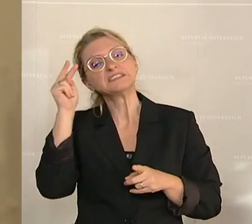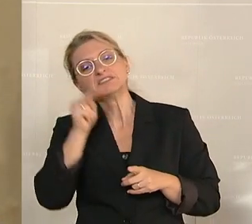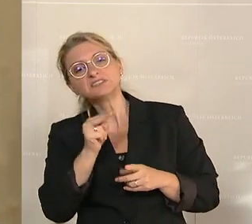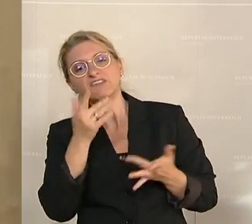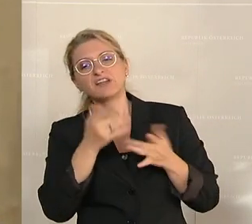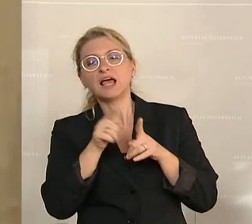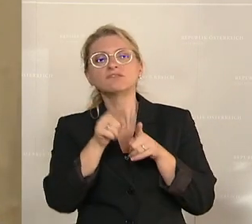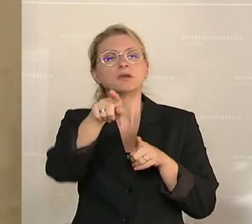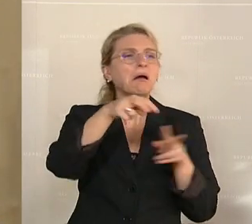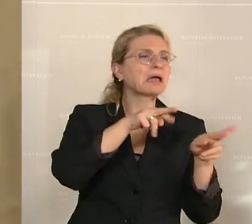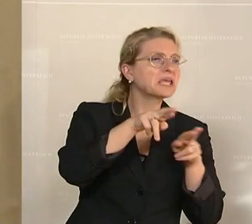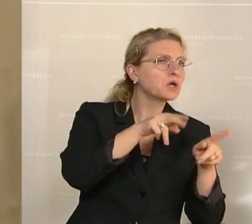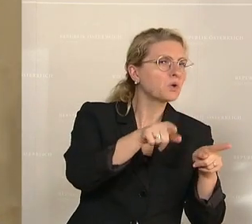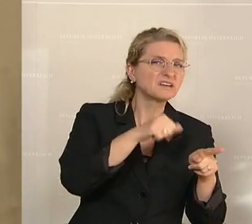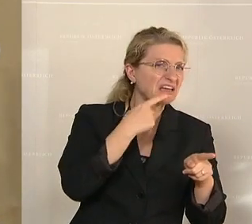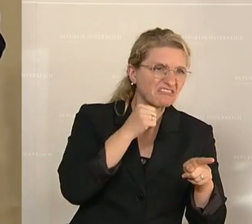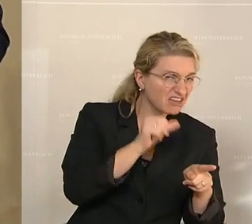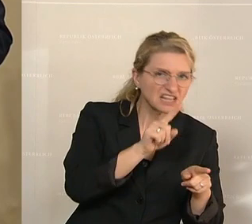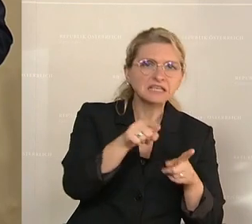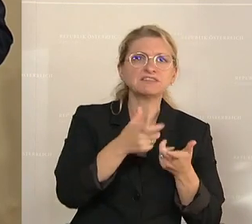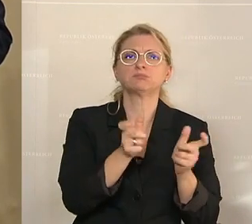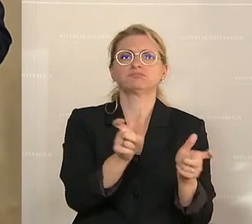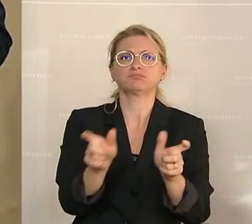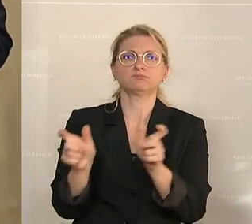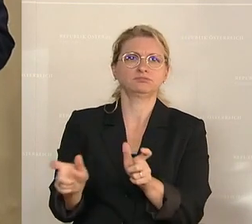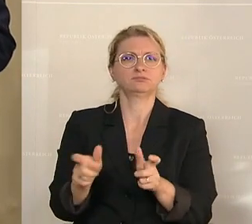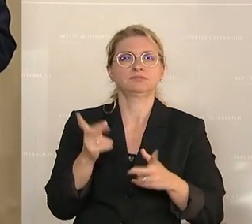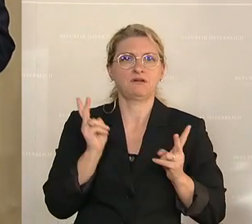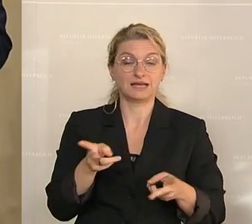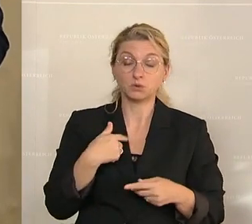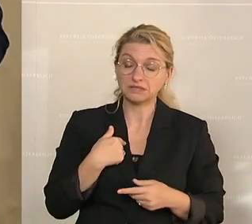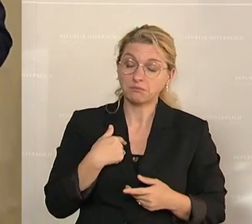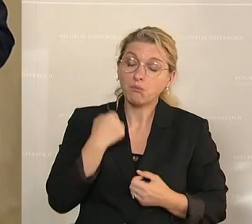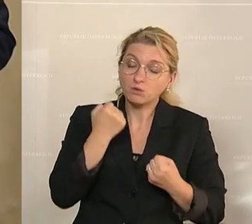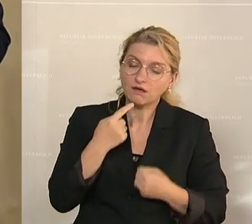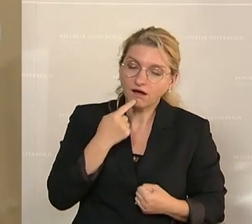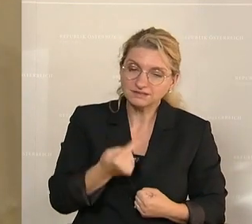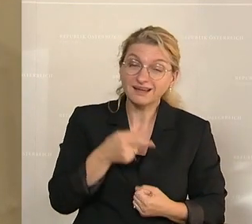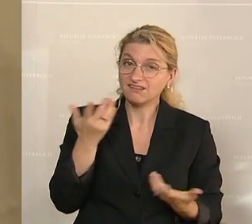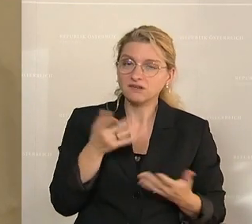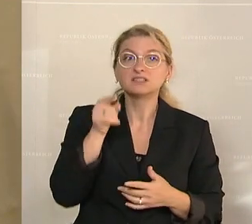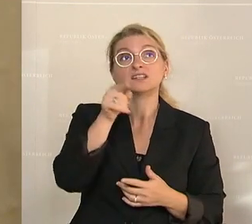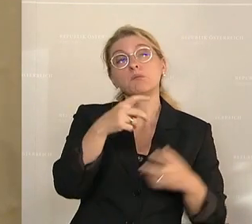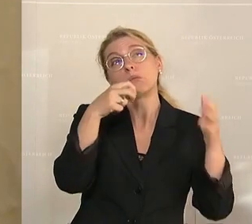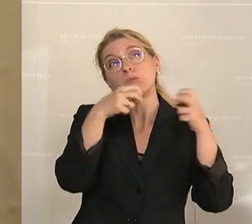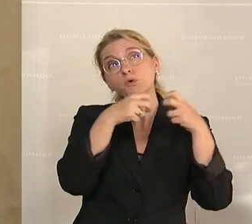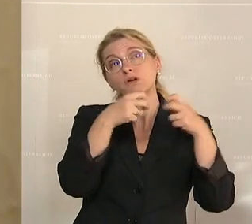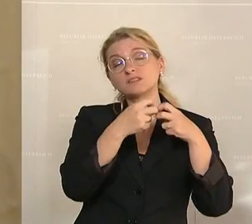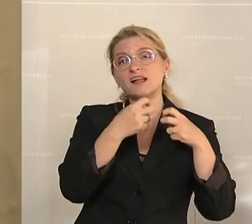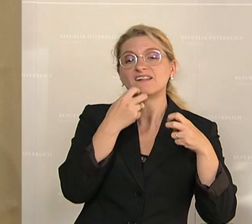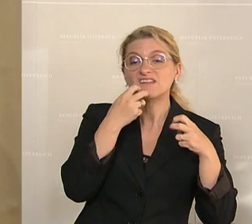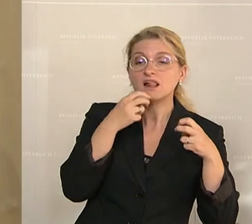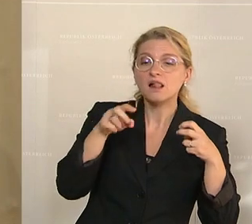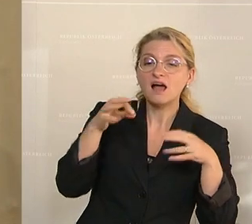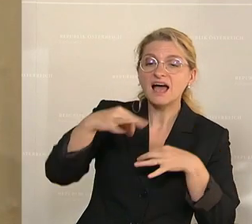Regierungen in die Schranken zu weisen. Und ich möchte es so drastisch formulieren, wie ich es jetzt auch tue, man möchte eigentlich aus Brüssel heraus in einzelnen